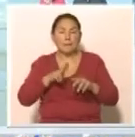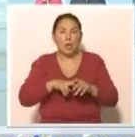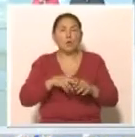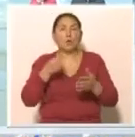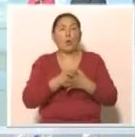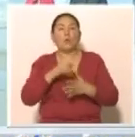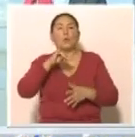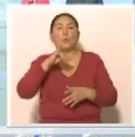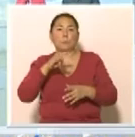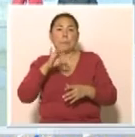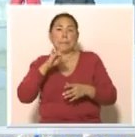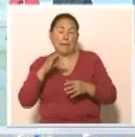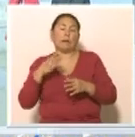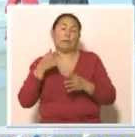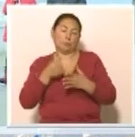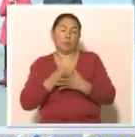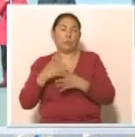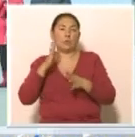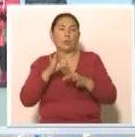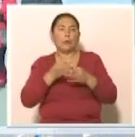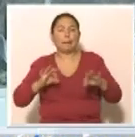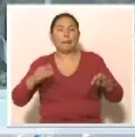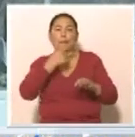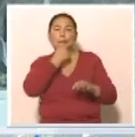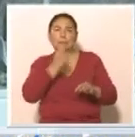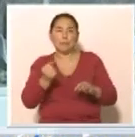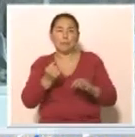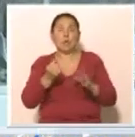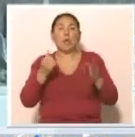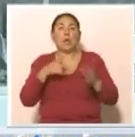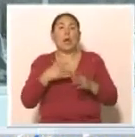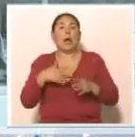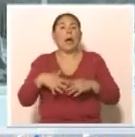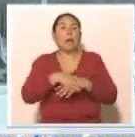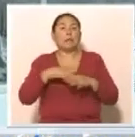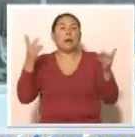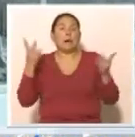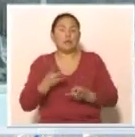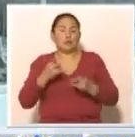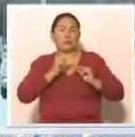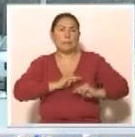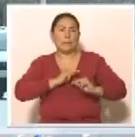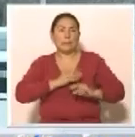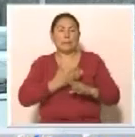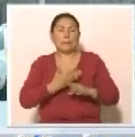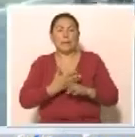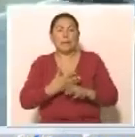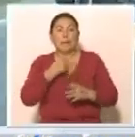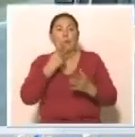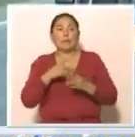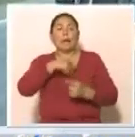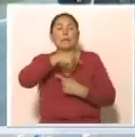шырша қойылады. Ал безендіруден үнемделген қаражат әлеметтік маңызы бар, қалық қажеттілігіне жұмсалады. Сондая қала әкімдігі